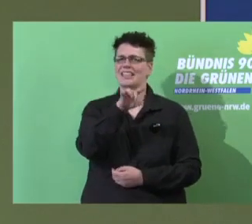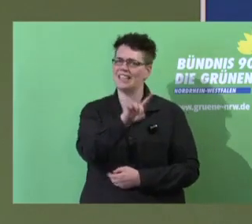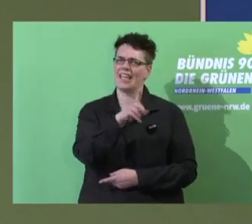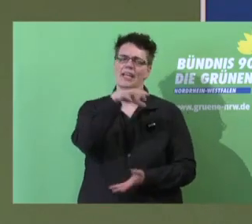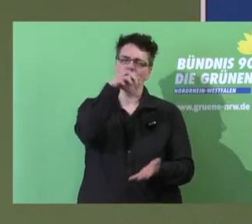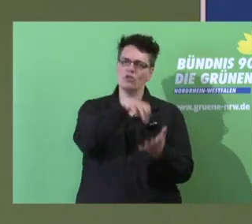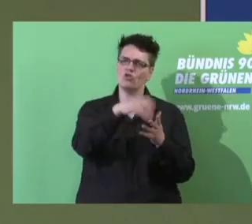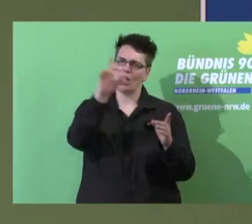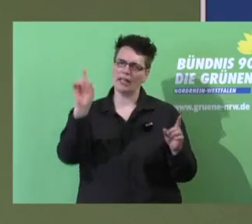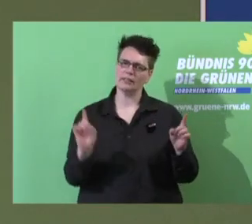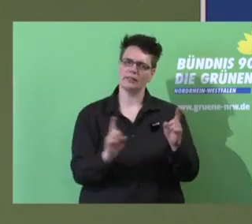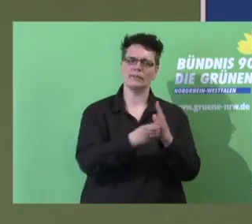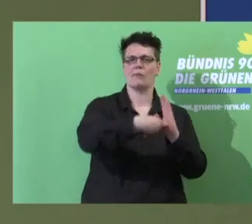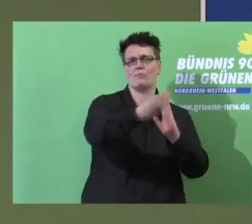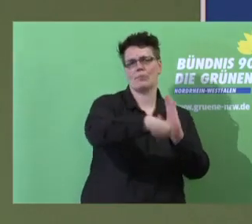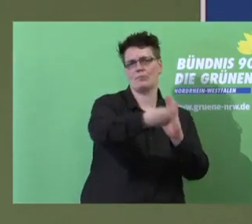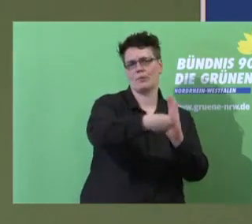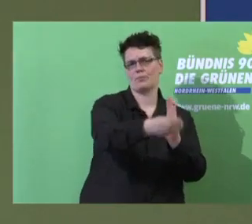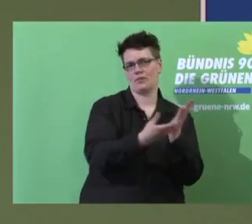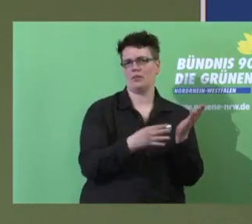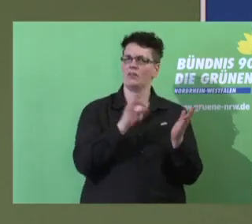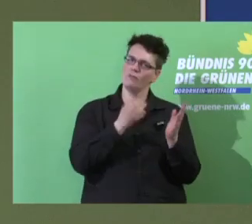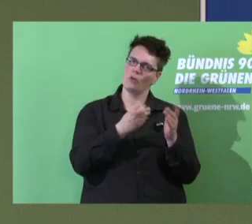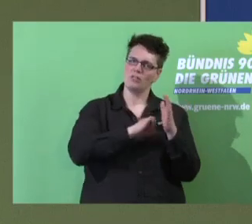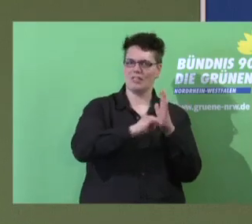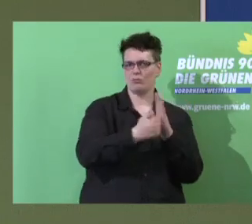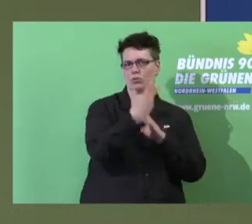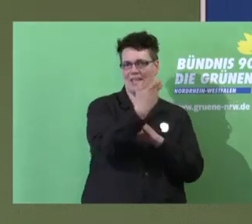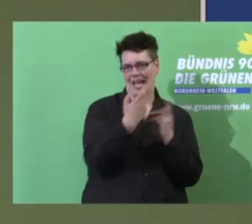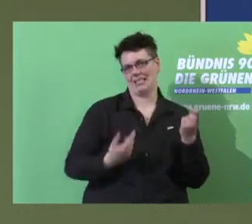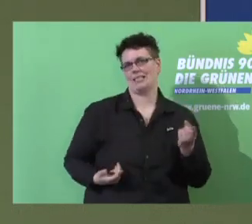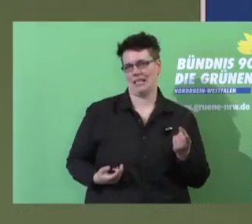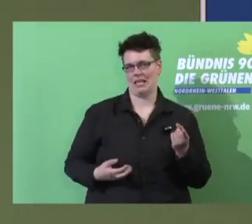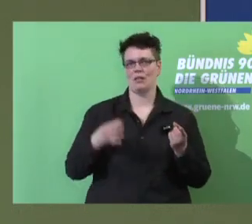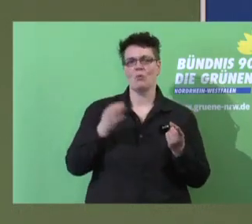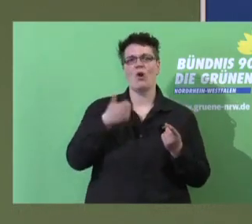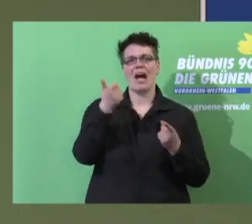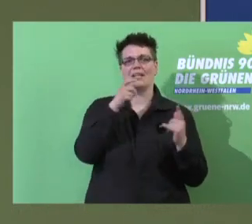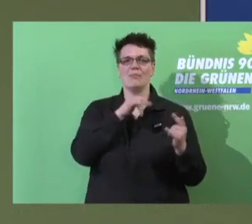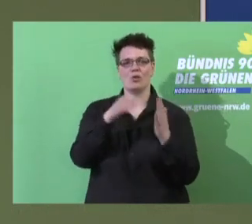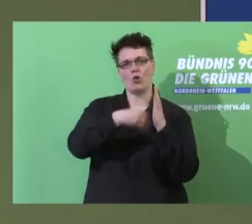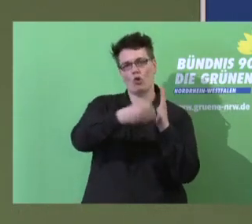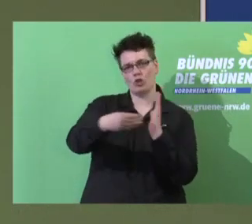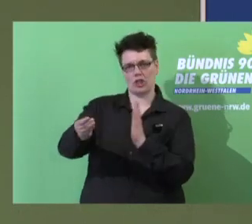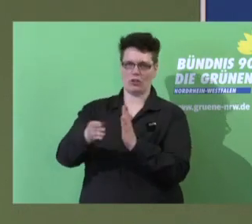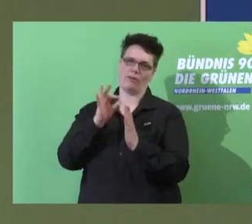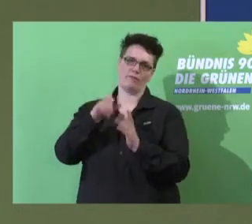Wir brauchen im Rahmen der Europäischen Bürgerinitiative eine Million Unterschriften. Es wäre schön, wenn heute ein paar dazu kommen.